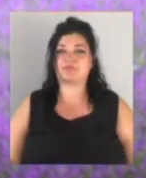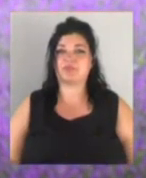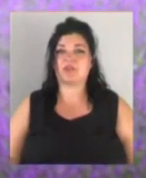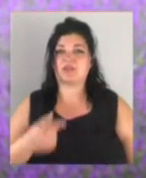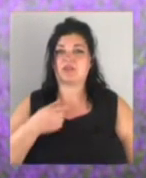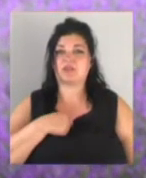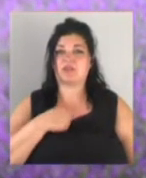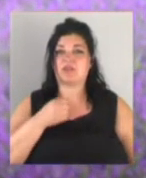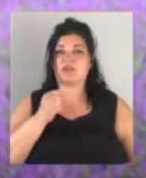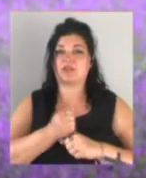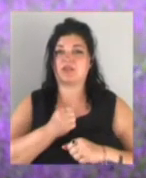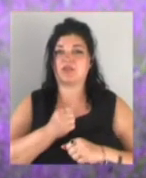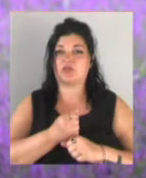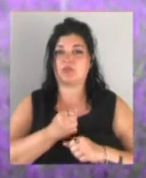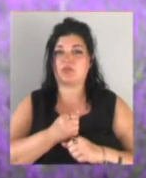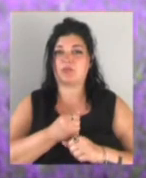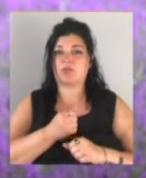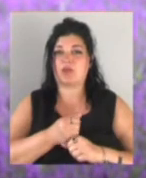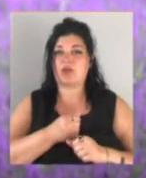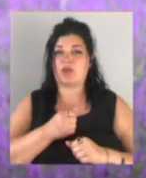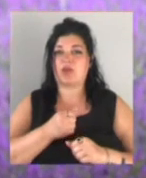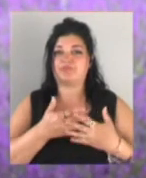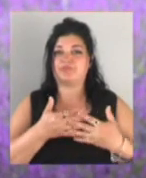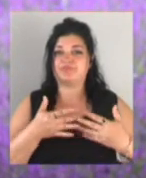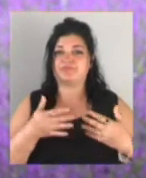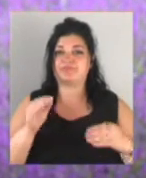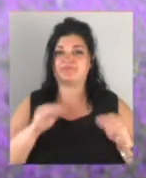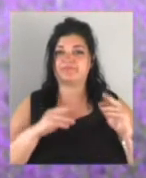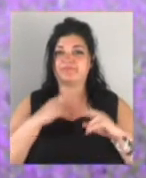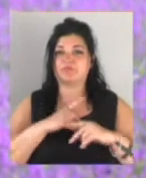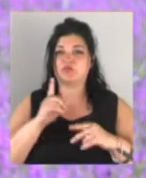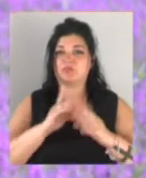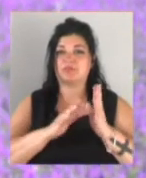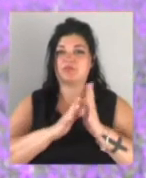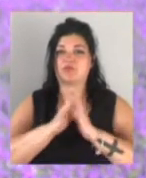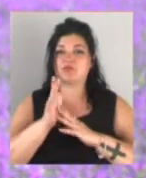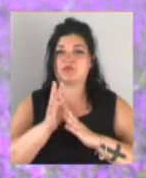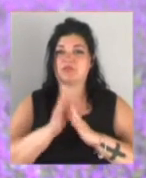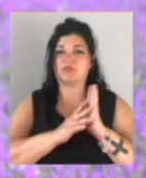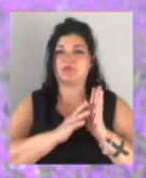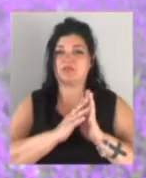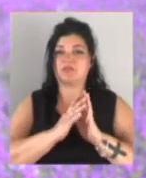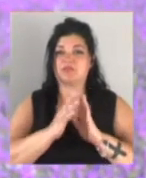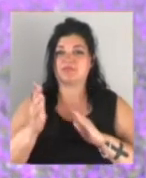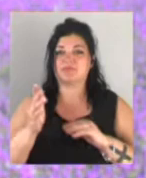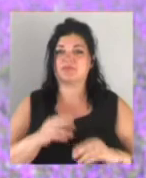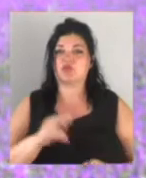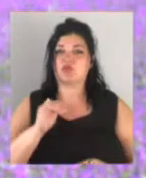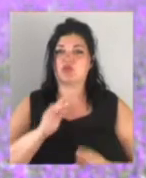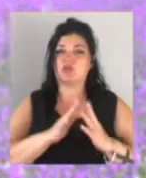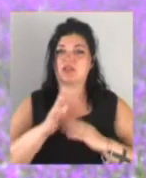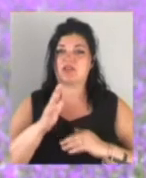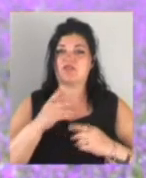посів коріандра гербіцидами для того, щоб зберегти рослини дельфініума, щоб ці рослини в майбутньому